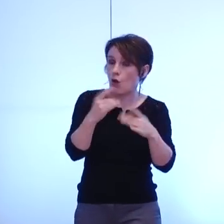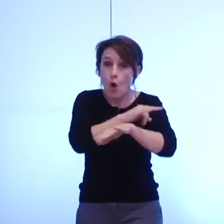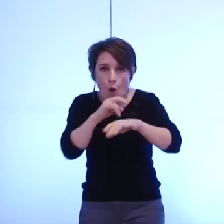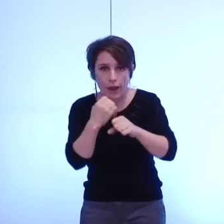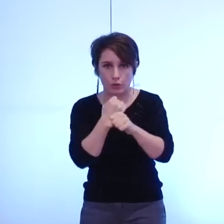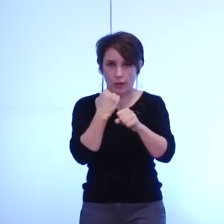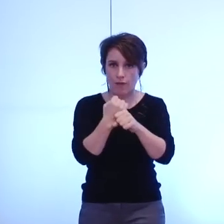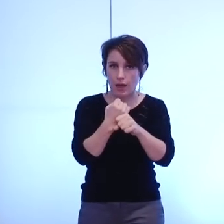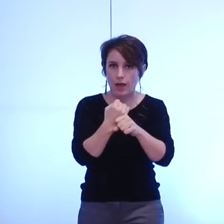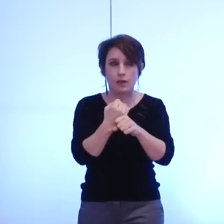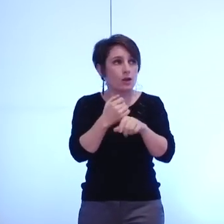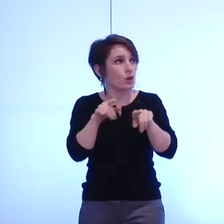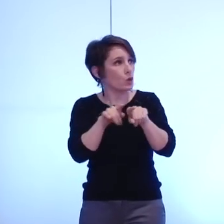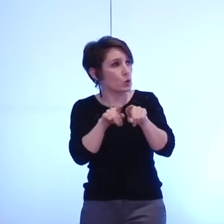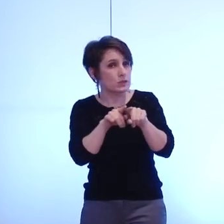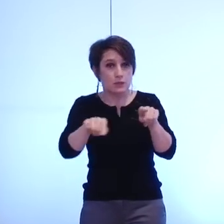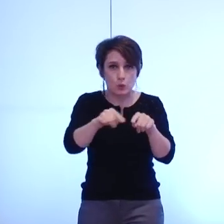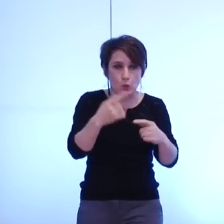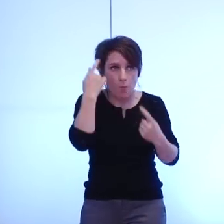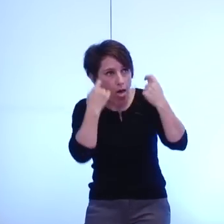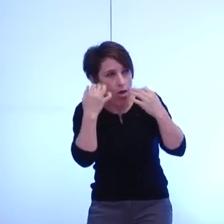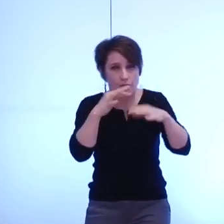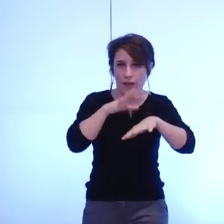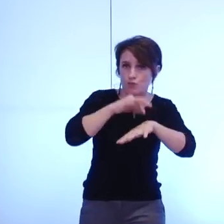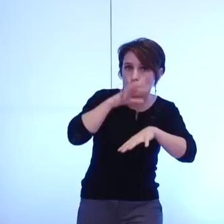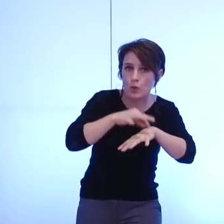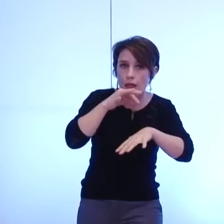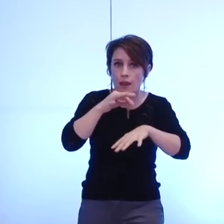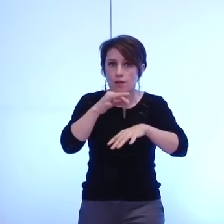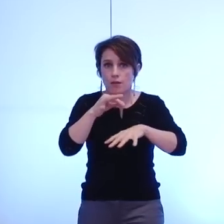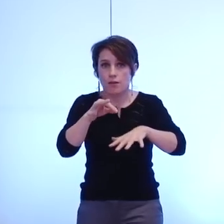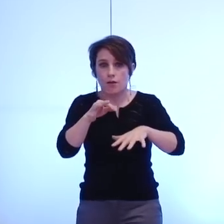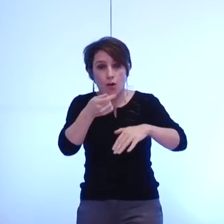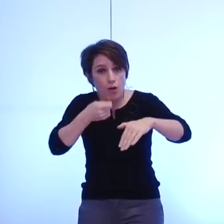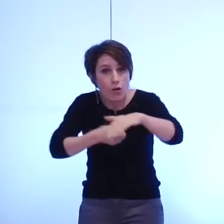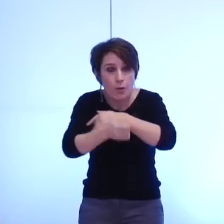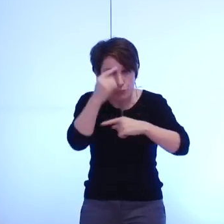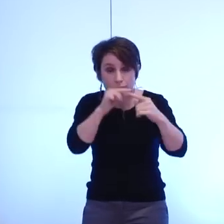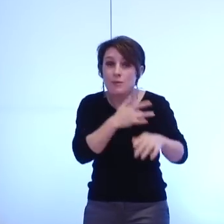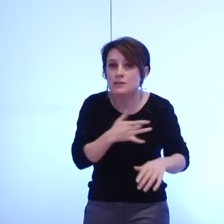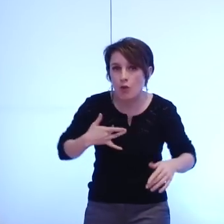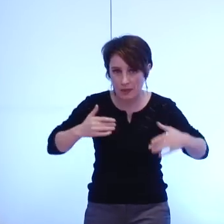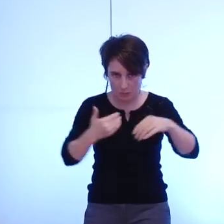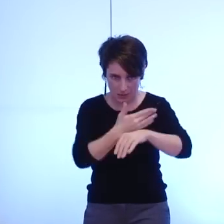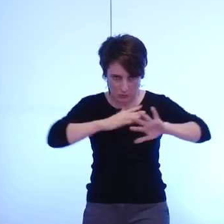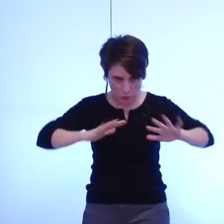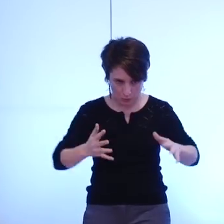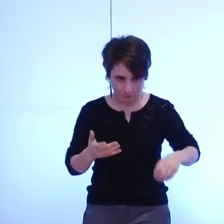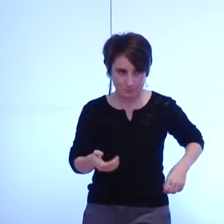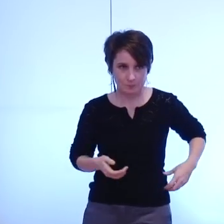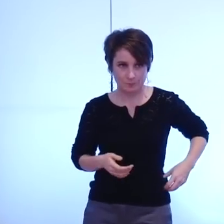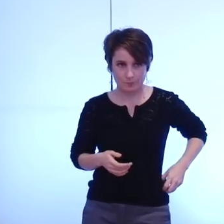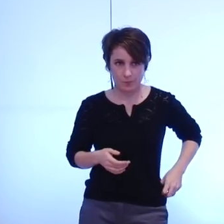concernant aussi la mutuelle ou la prise en charge santé il y a eu ensuite des rencontres